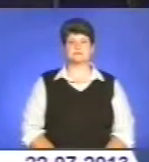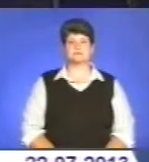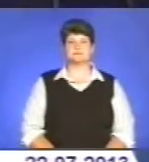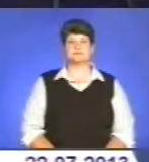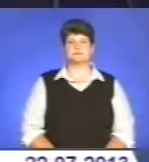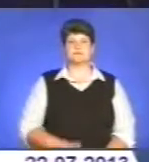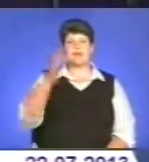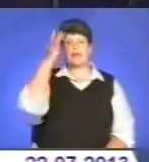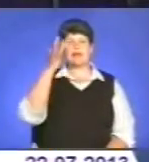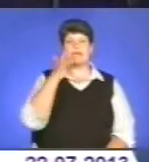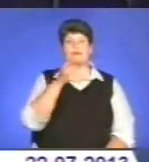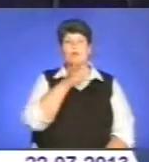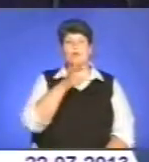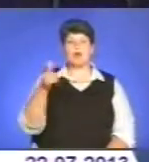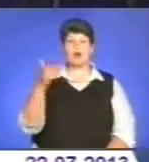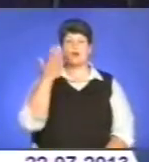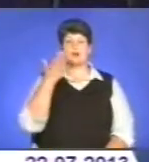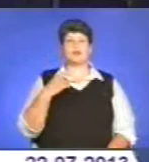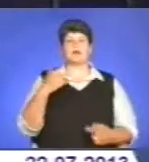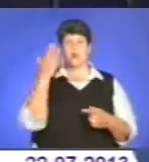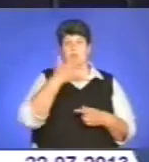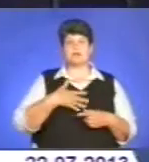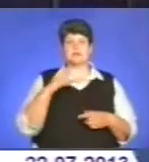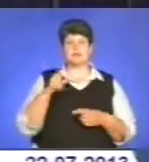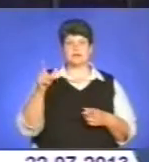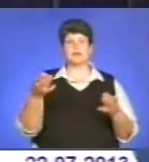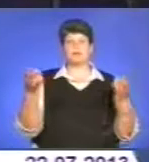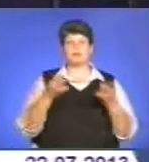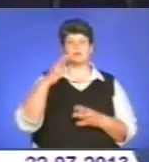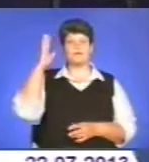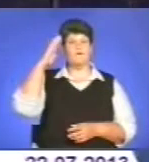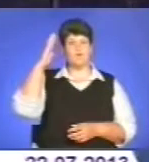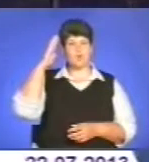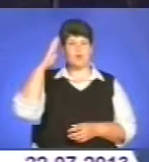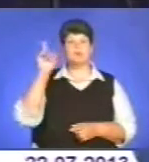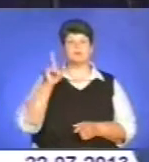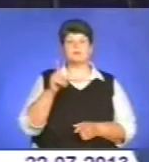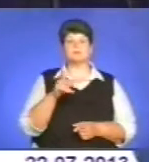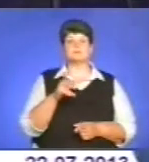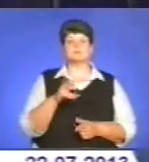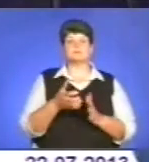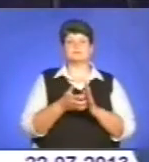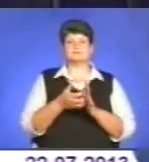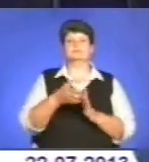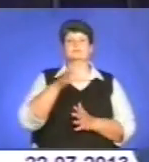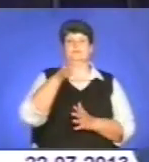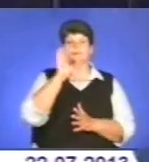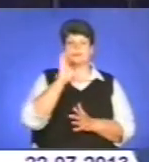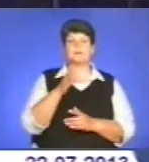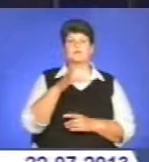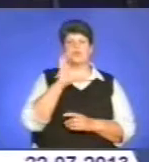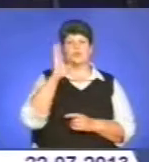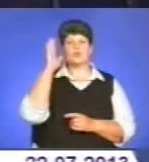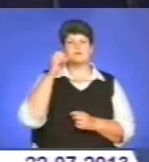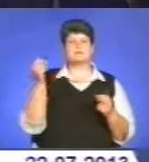Літо – пора, коли організм людини найбільше потребує вологи. Аби втамувати спрагу, тернополяни споживають воду зі